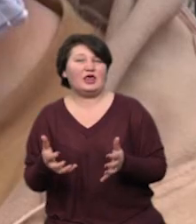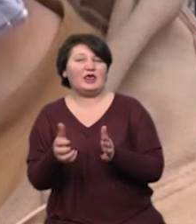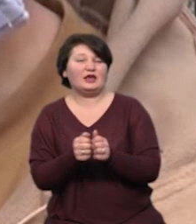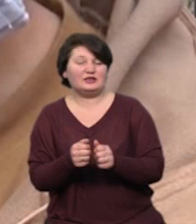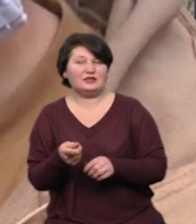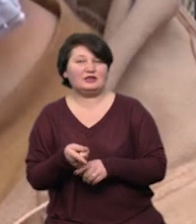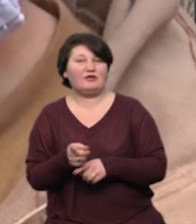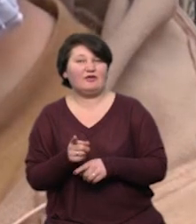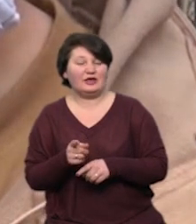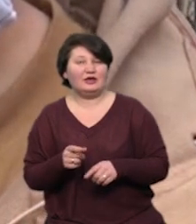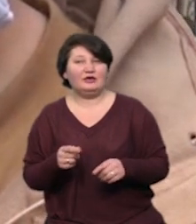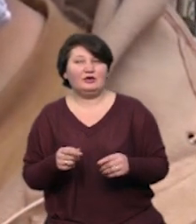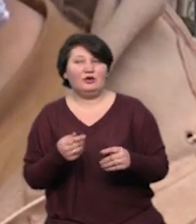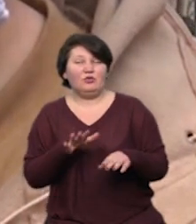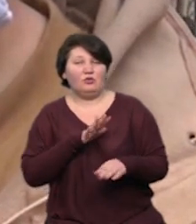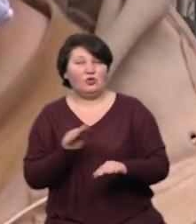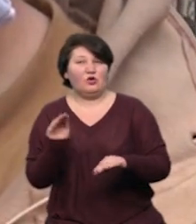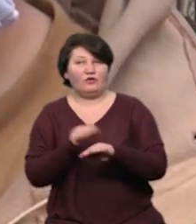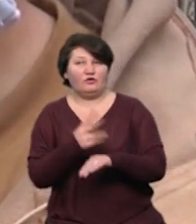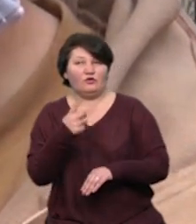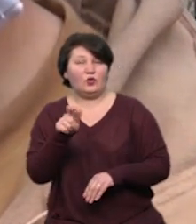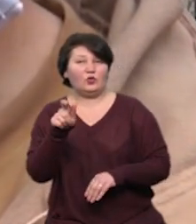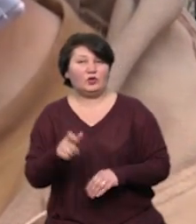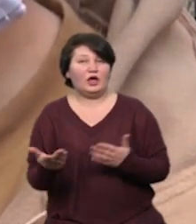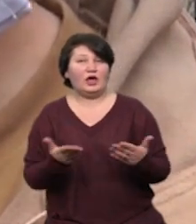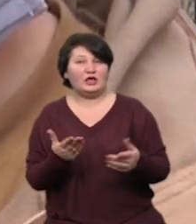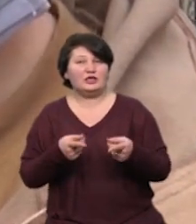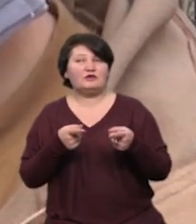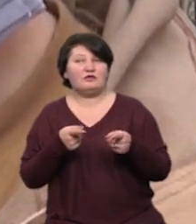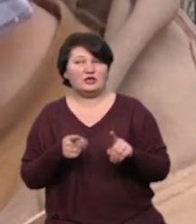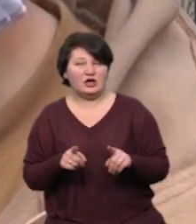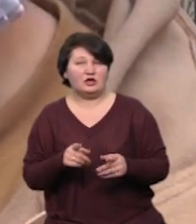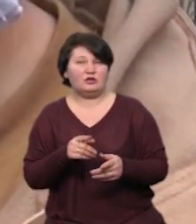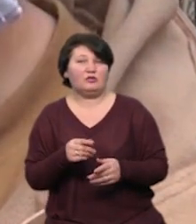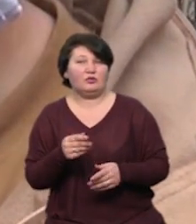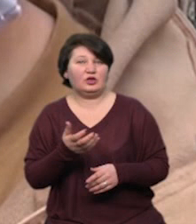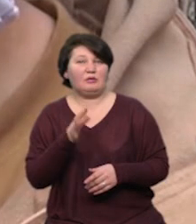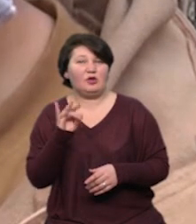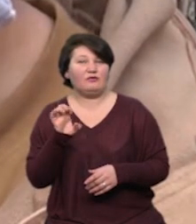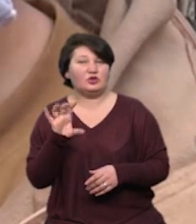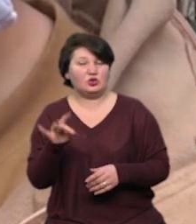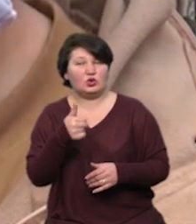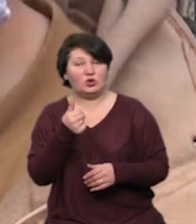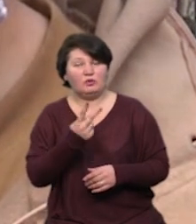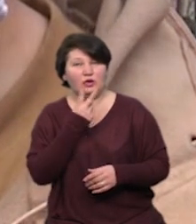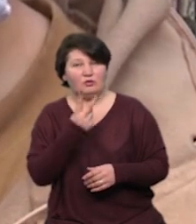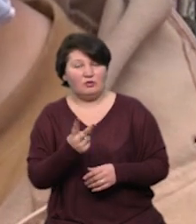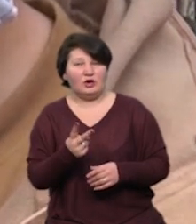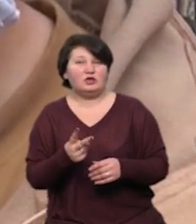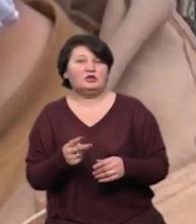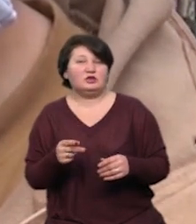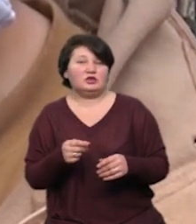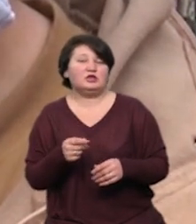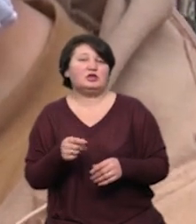При цьому було виявлено двох людей, які безпосередньо в тепловізорах ми це добре бачили, здійснювали незаконний вилов рибосідку з